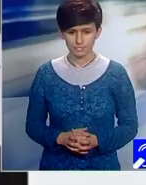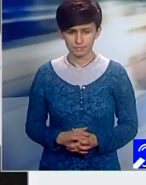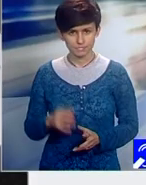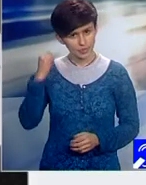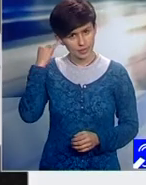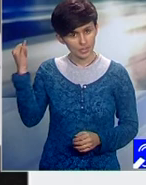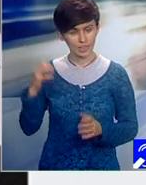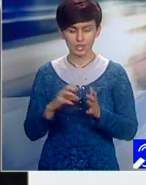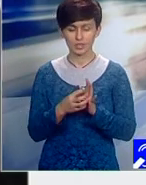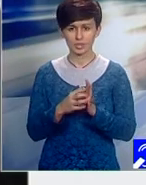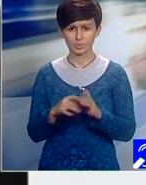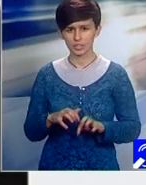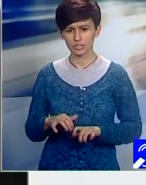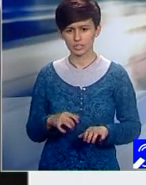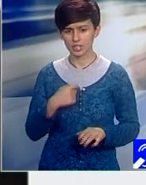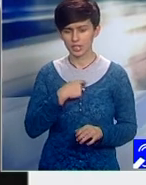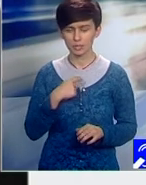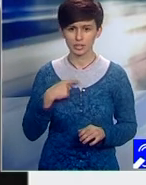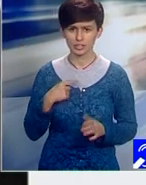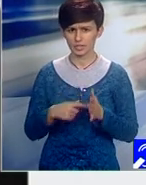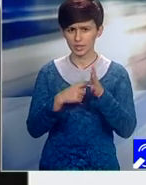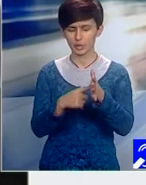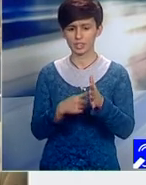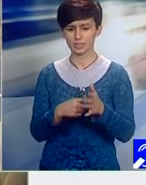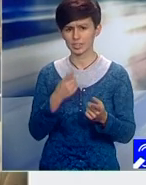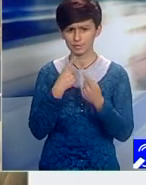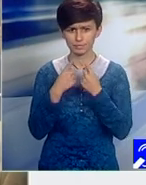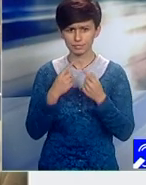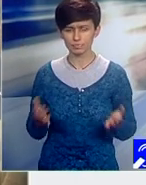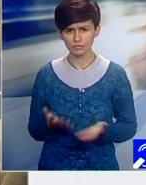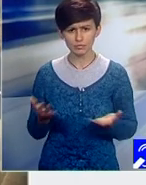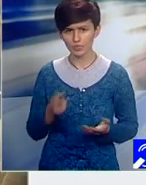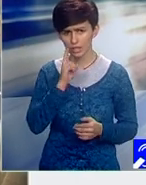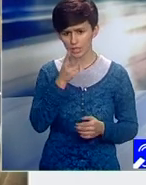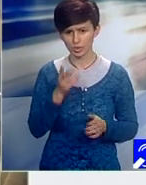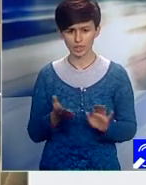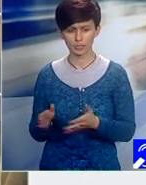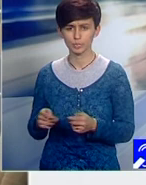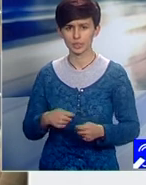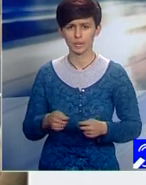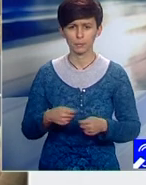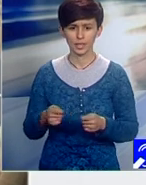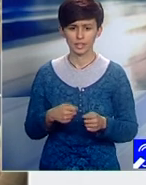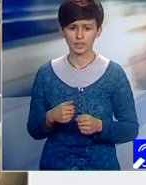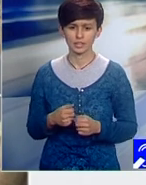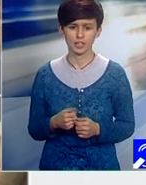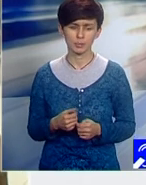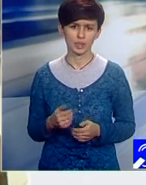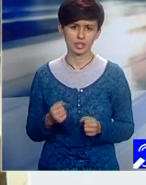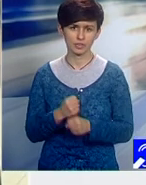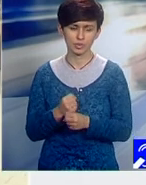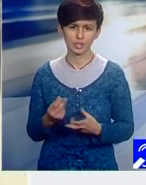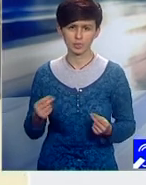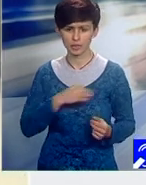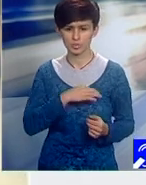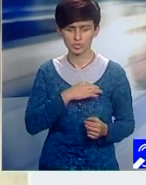Ideea sticker-elor digitale, prin care vor putea fi semnalate discursurile instigatoare la ură, a pornit de la campania Question Hate, demarată de mai mulți